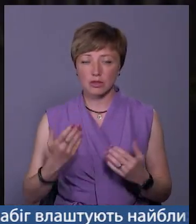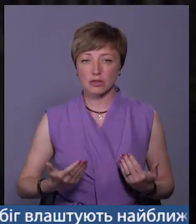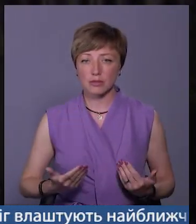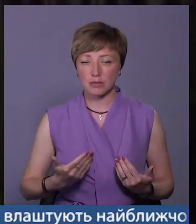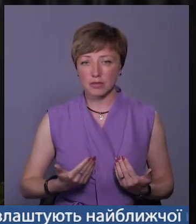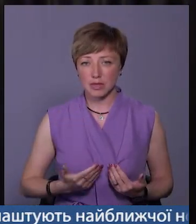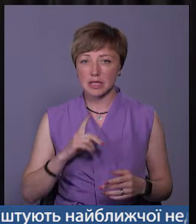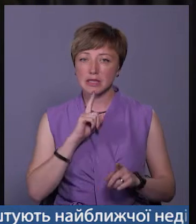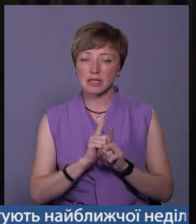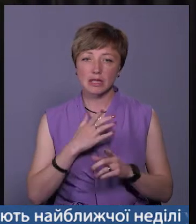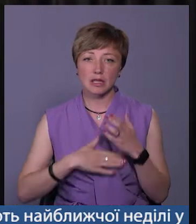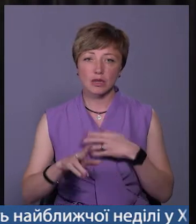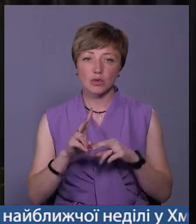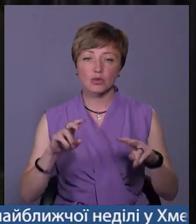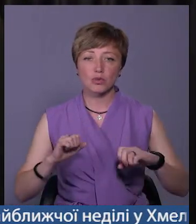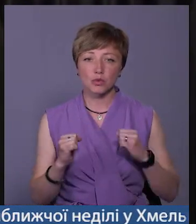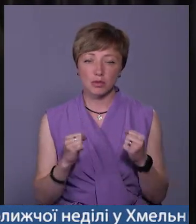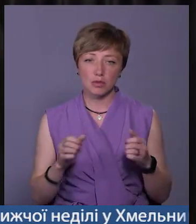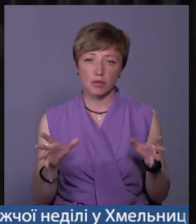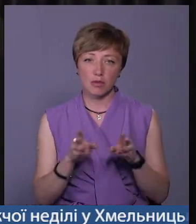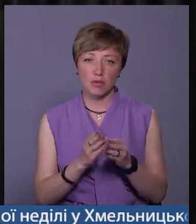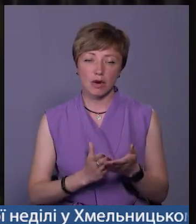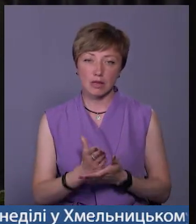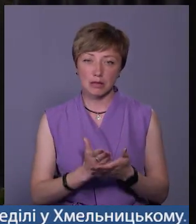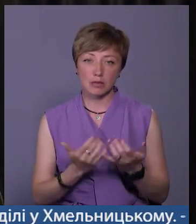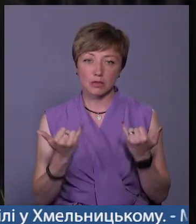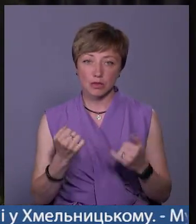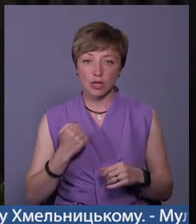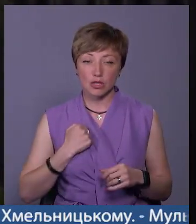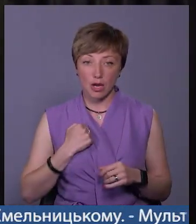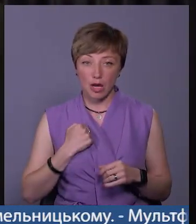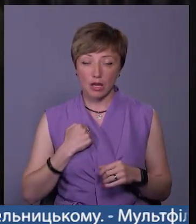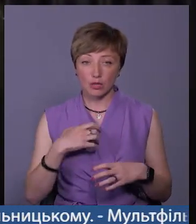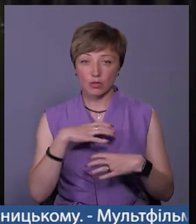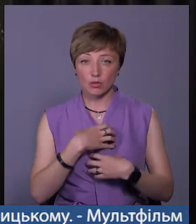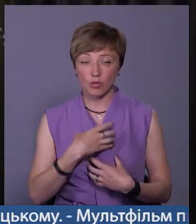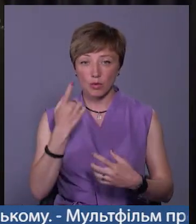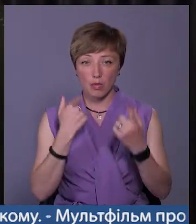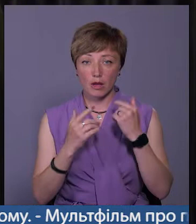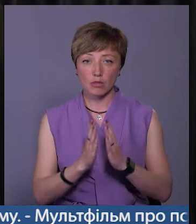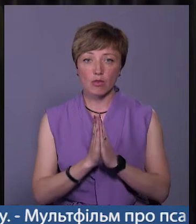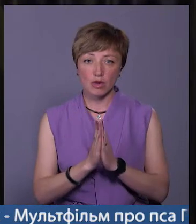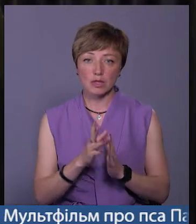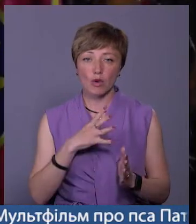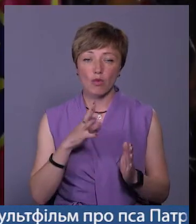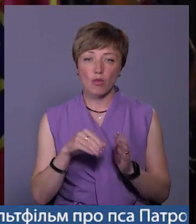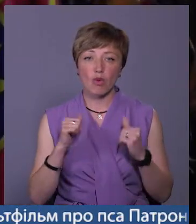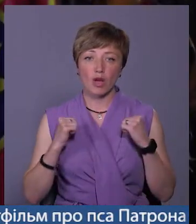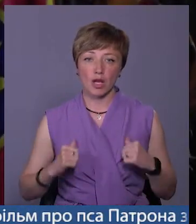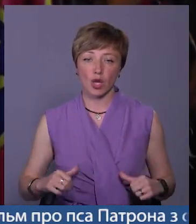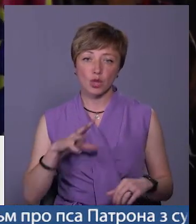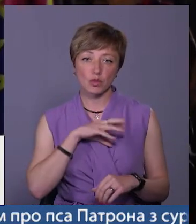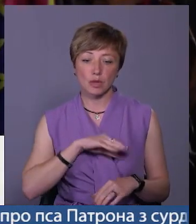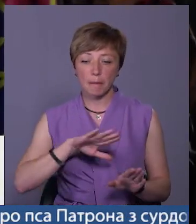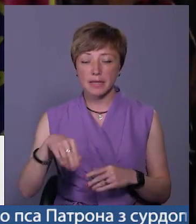сестричка б роділа, і думаю. І всі ті його друзі, побратими, які сьогодні, на жаль, сумують, плачуть, моляться за опоки його душі. Після